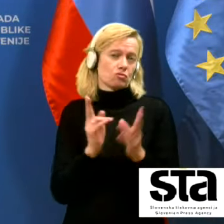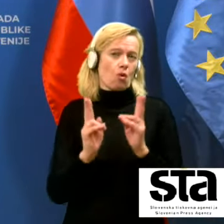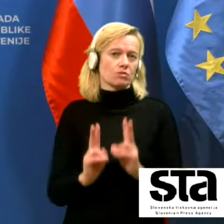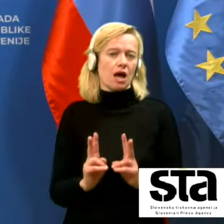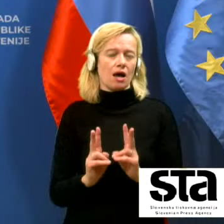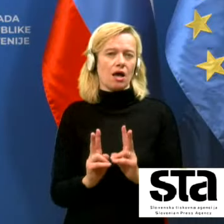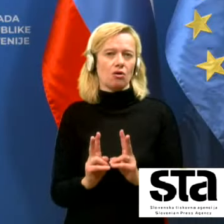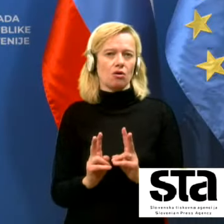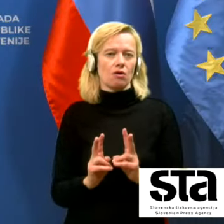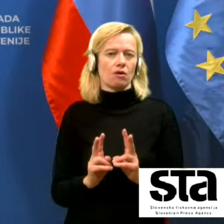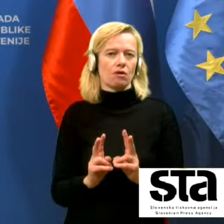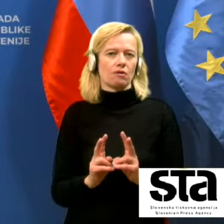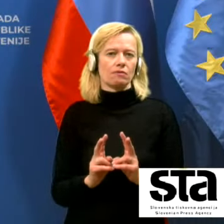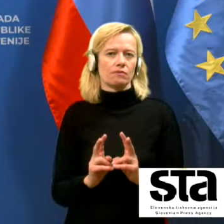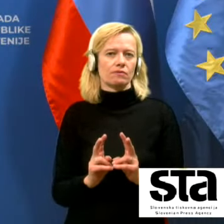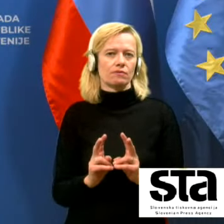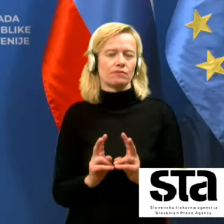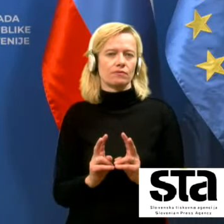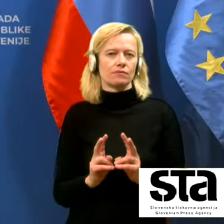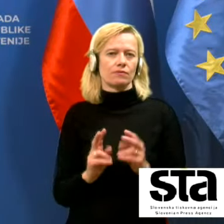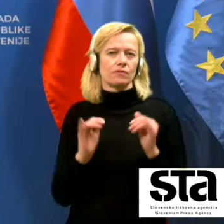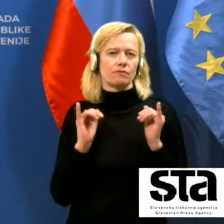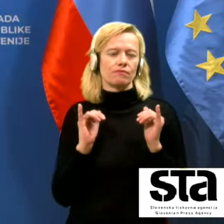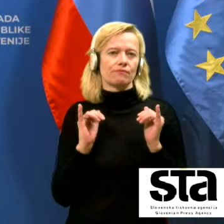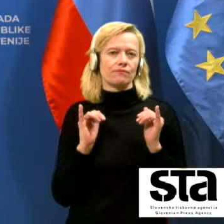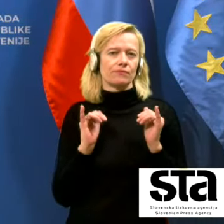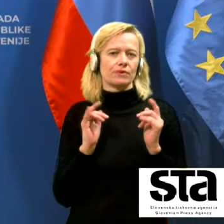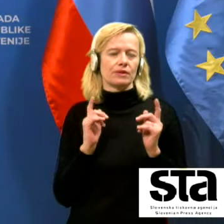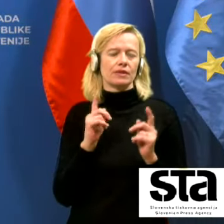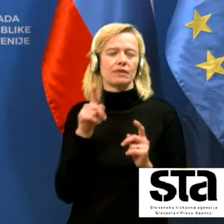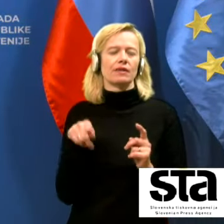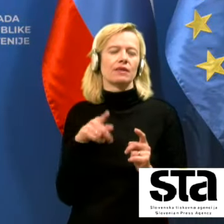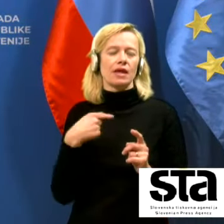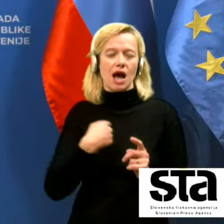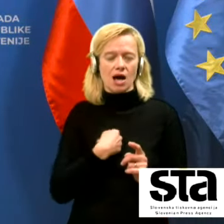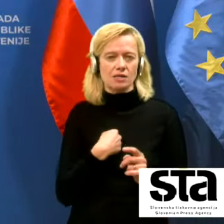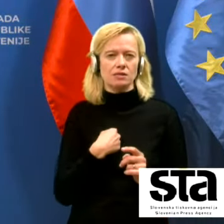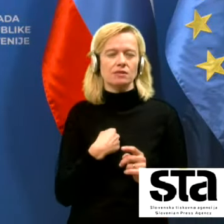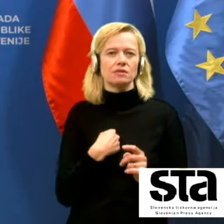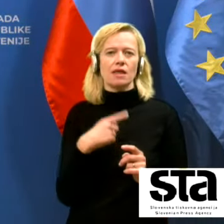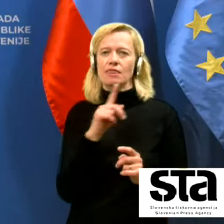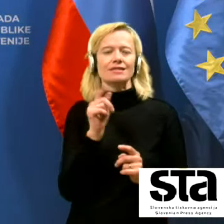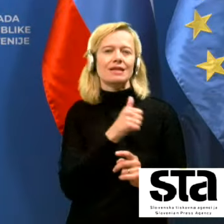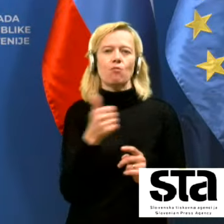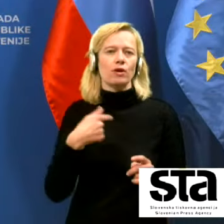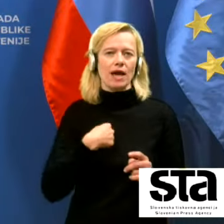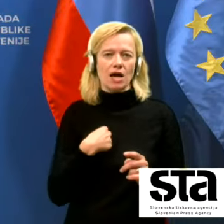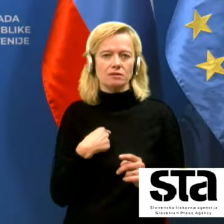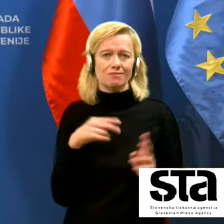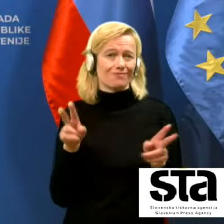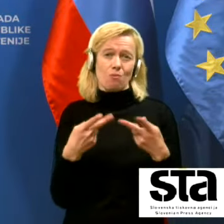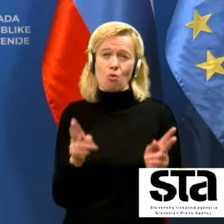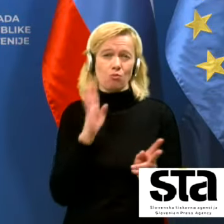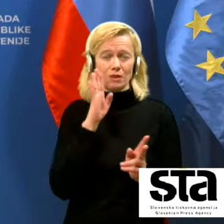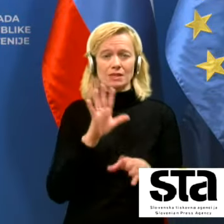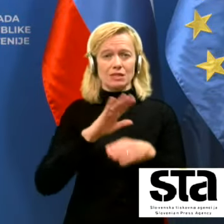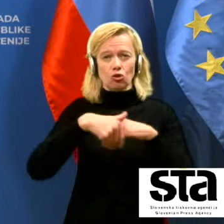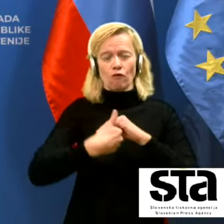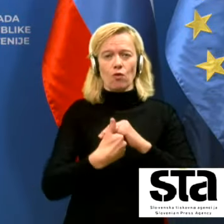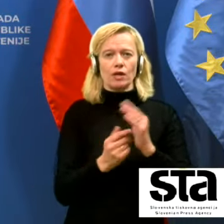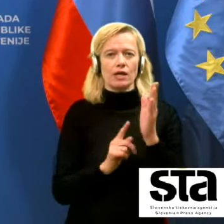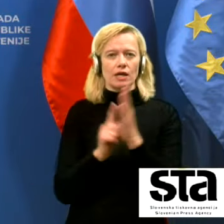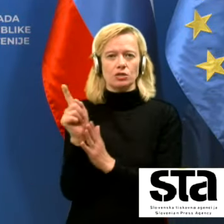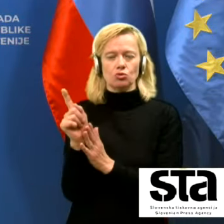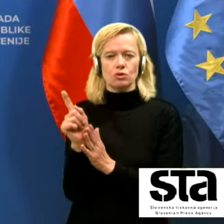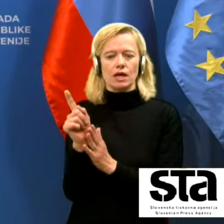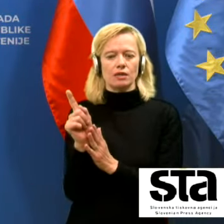v tem saj jaz, pa verjetno ne samo jaz, ne moramo biti zadovoljni z rezultatom. Predvsem,